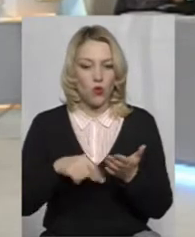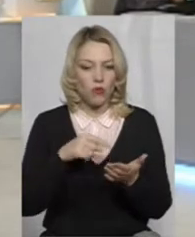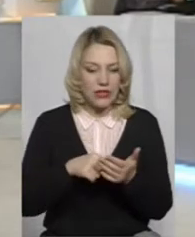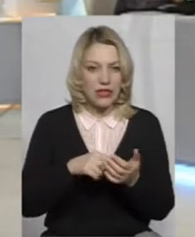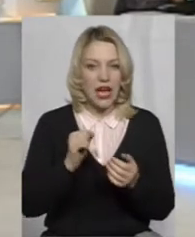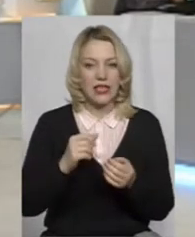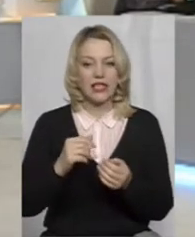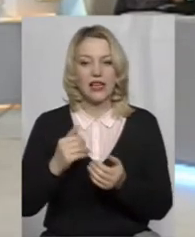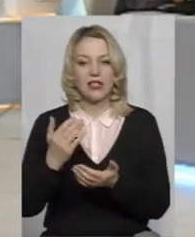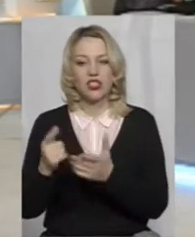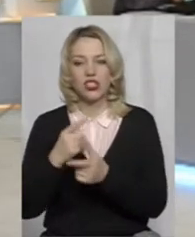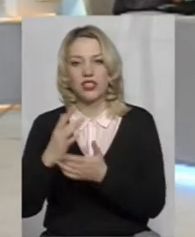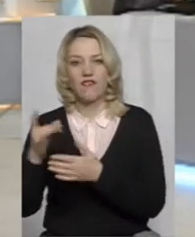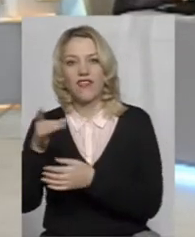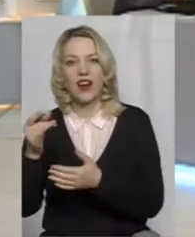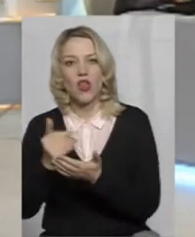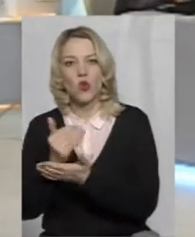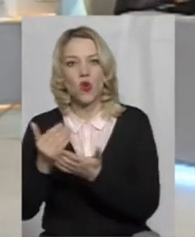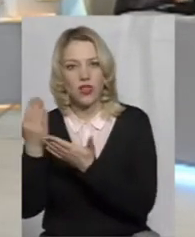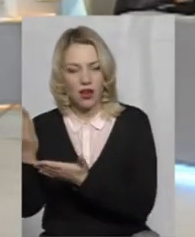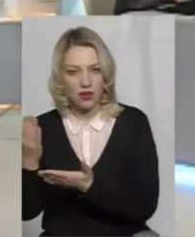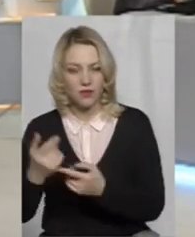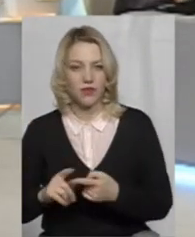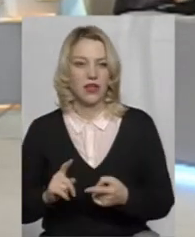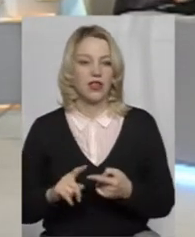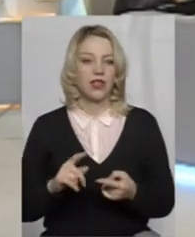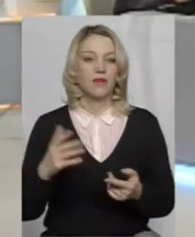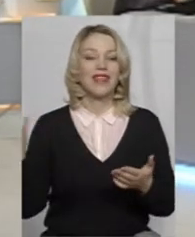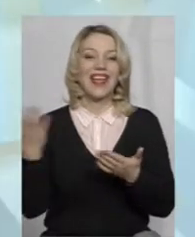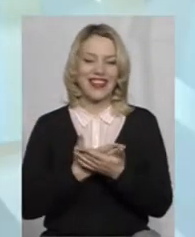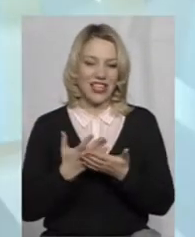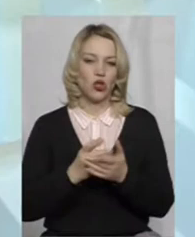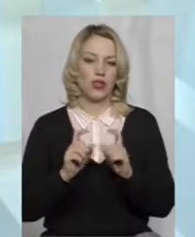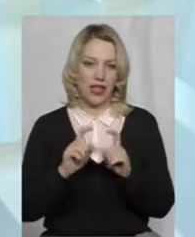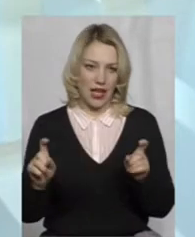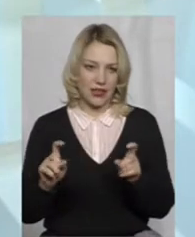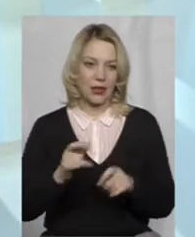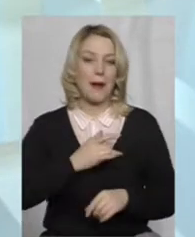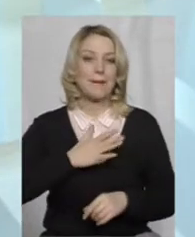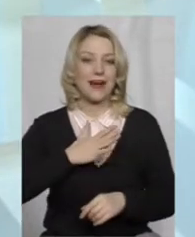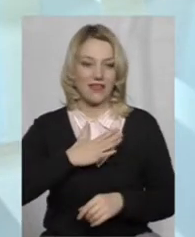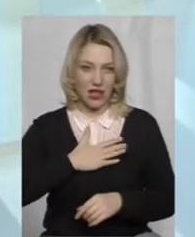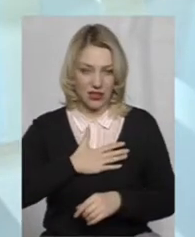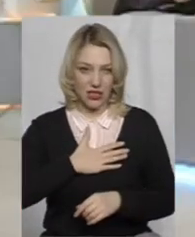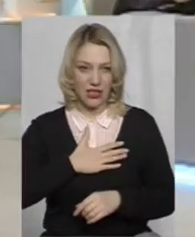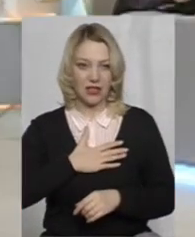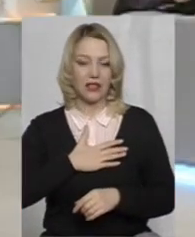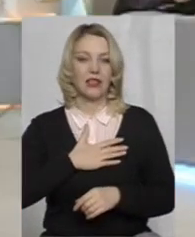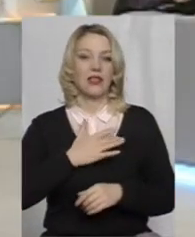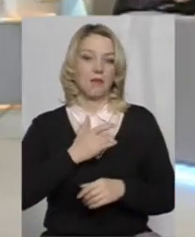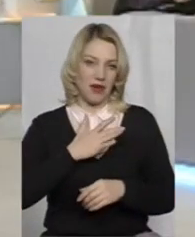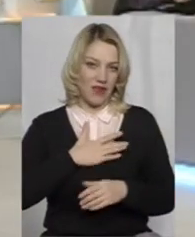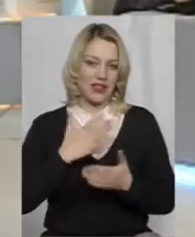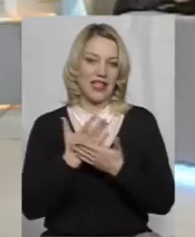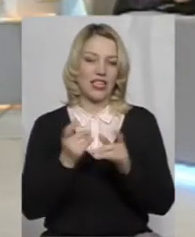Називаючи назву кінотеатрів, скажу Так, будемо говорити про кінотеатр. Кінотеатр. Один з кінотеатрів. Приватний мережевий